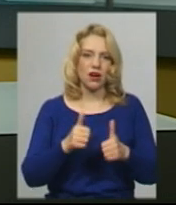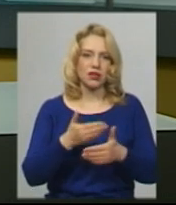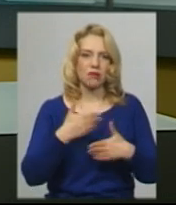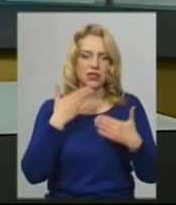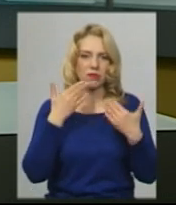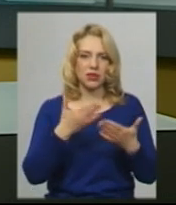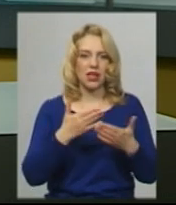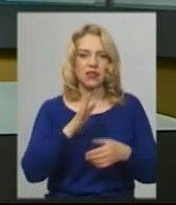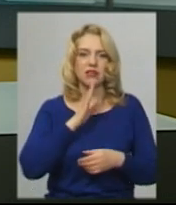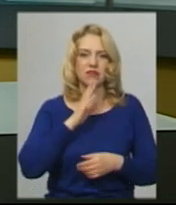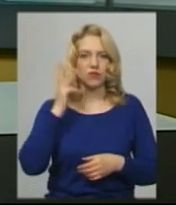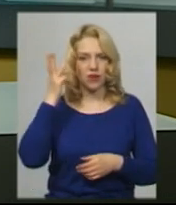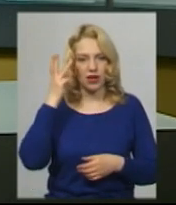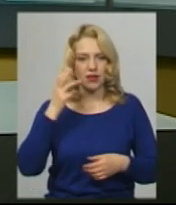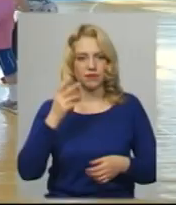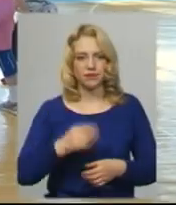хмельницьку баскетболістку.